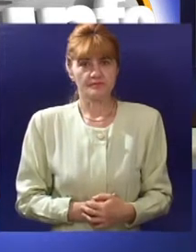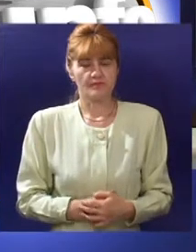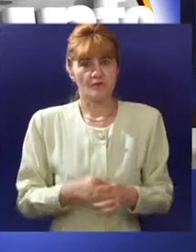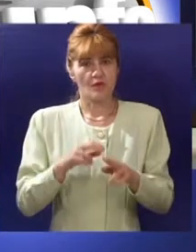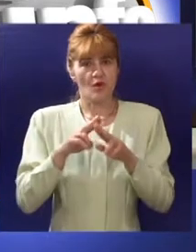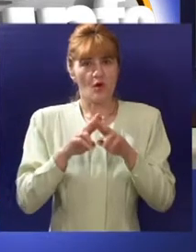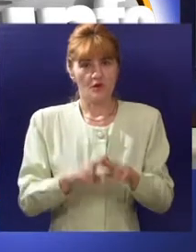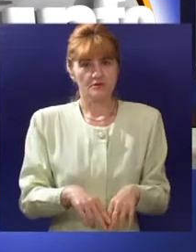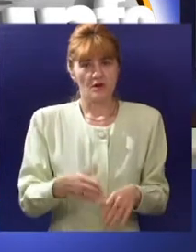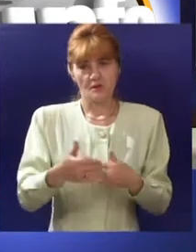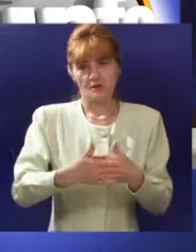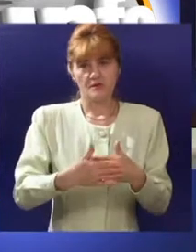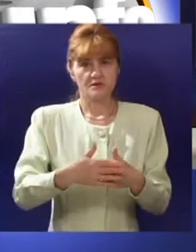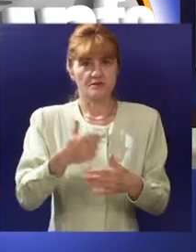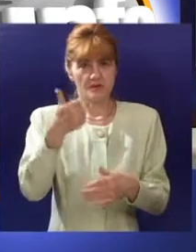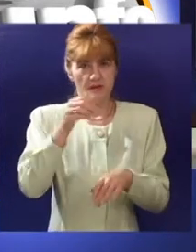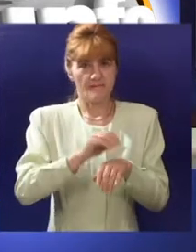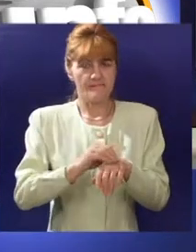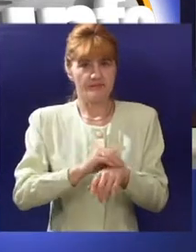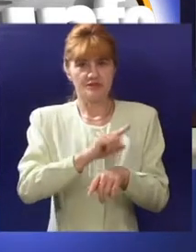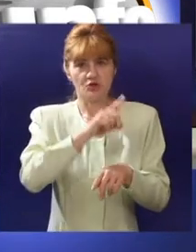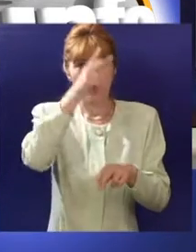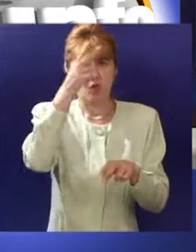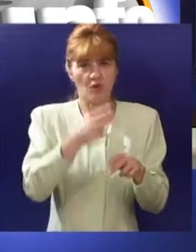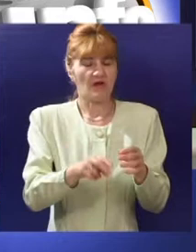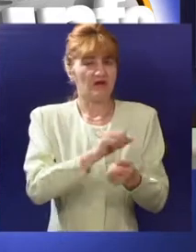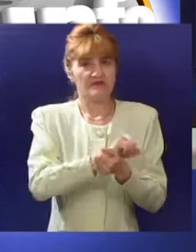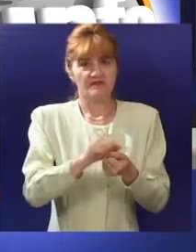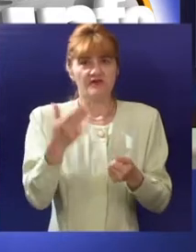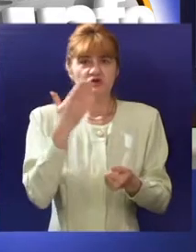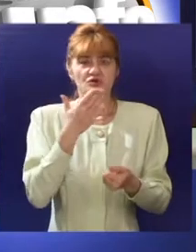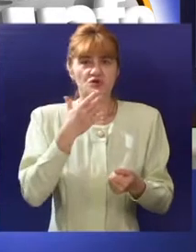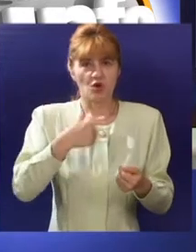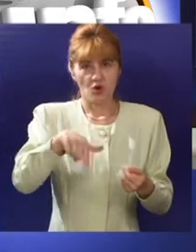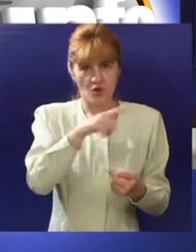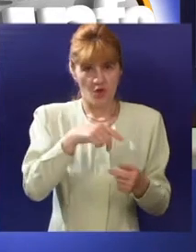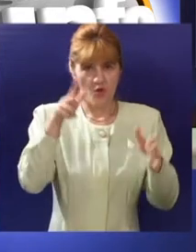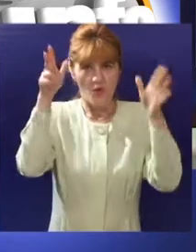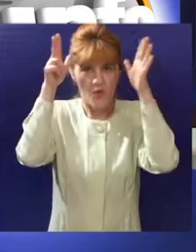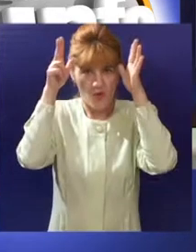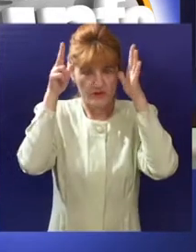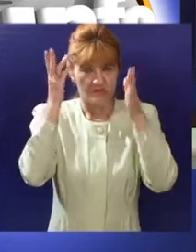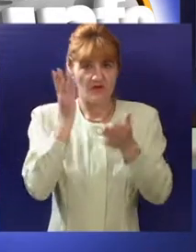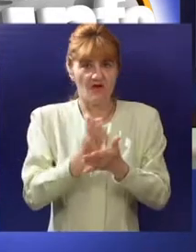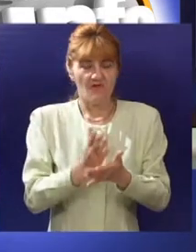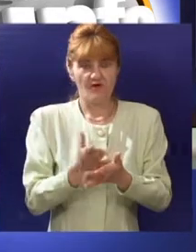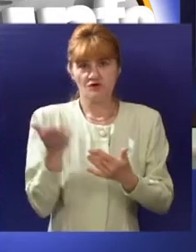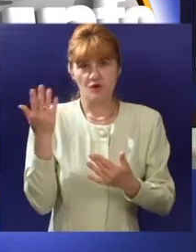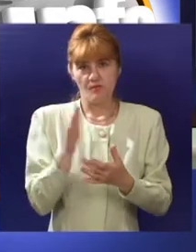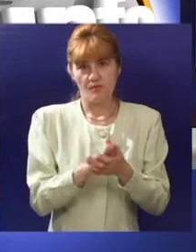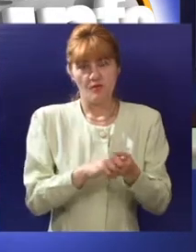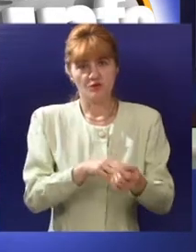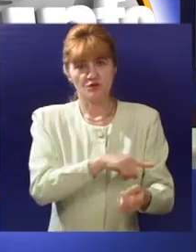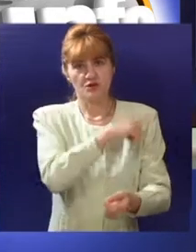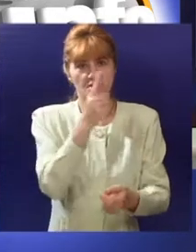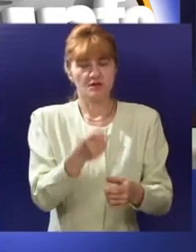Ostalo je mesec dana do završnog ispita koji će polagati osmaci u svim osnovnim školama u Srbiji. Osmi razredi u osnovnoj školi Matko Vuković